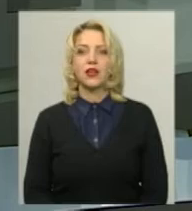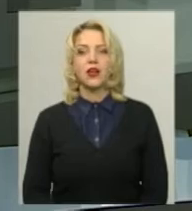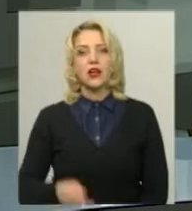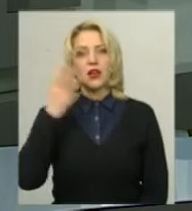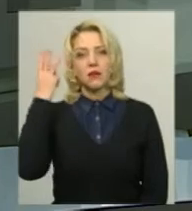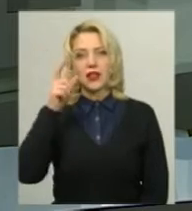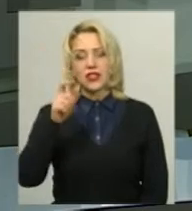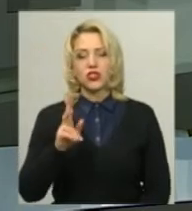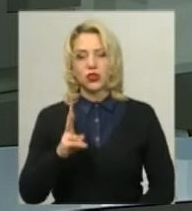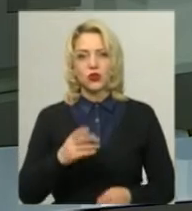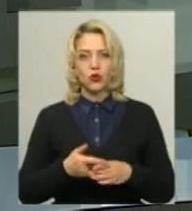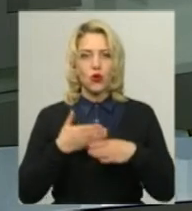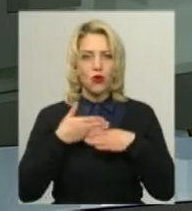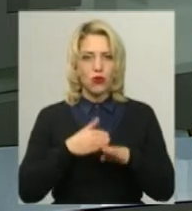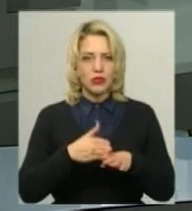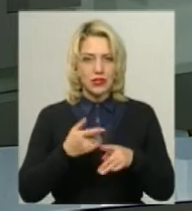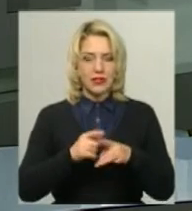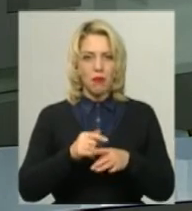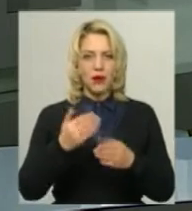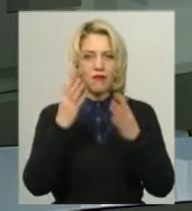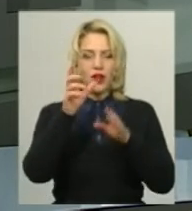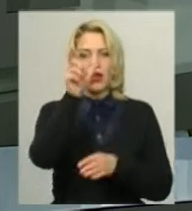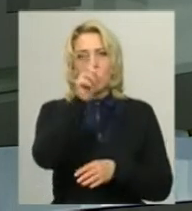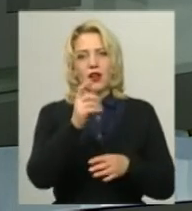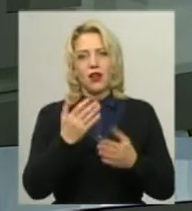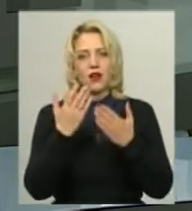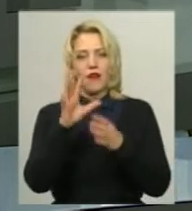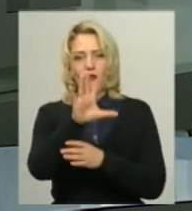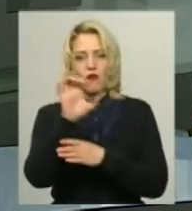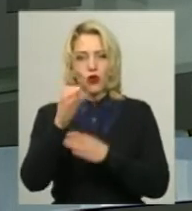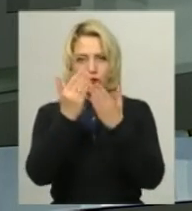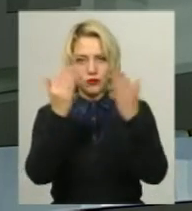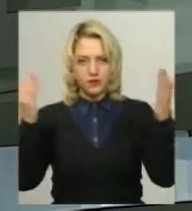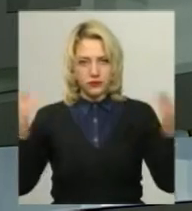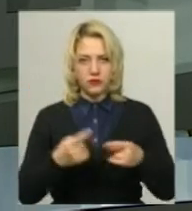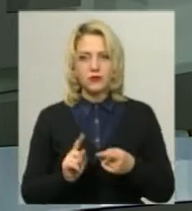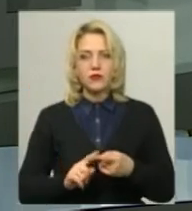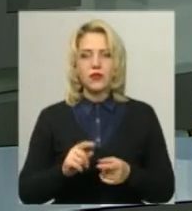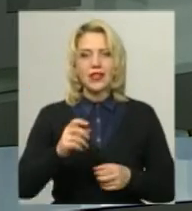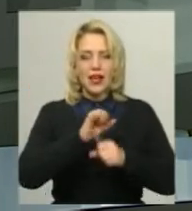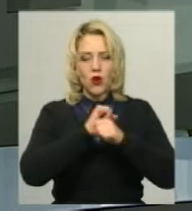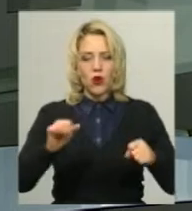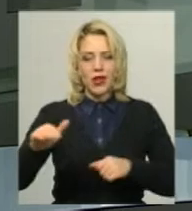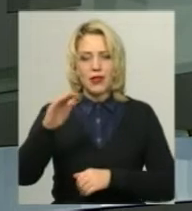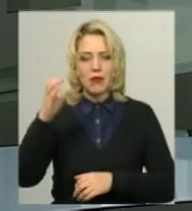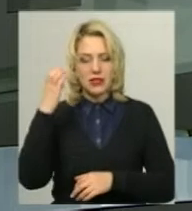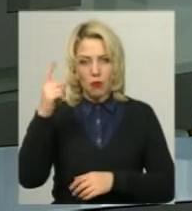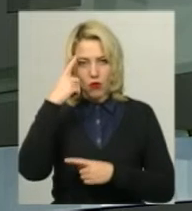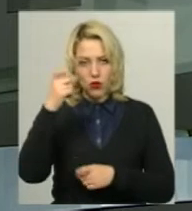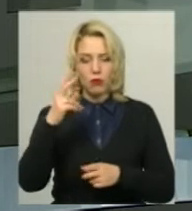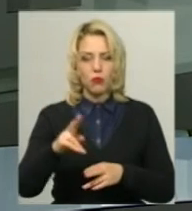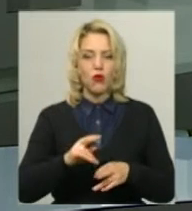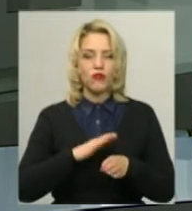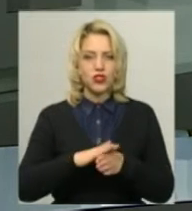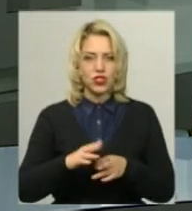Хмельничанину, котрий розбив меморіальну дошку із фотографіями Героїв Небесній Сотні, в обласному центрі повідомили про підозру у вчиненні злочину.